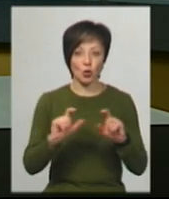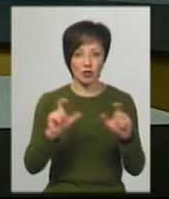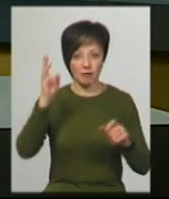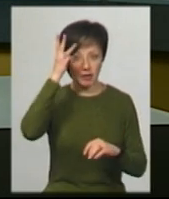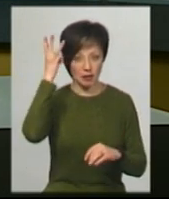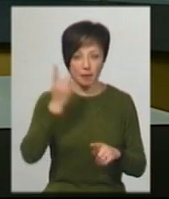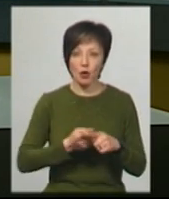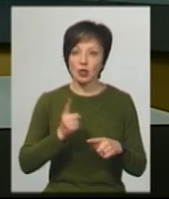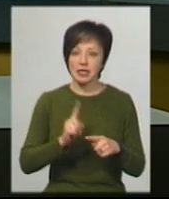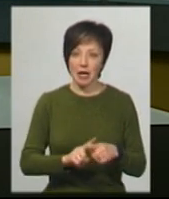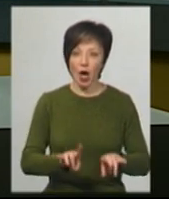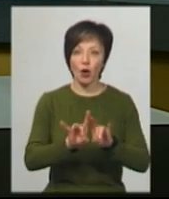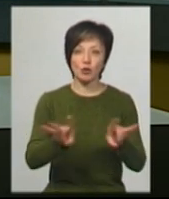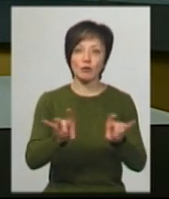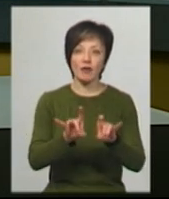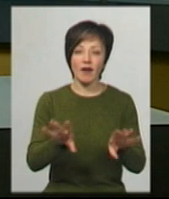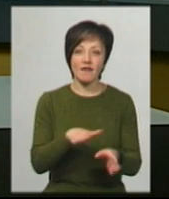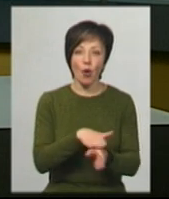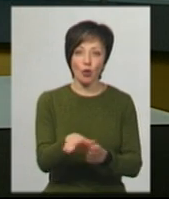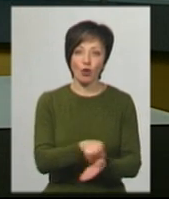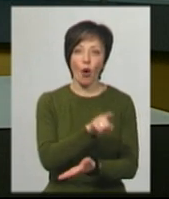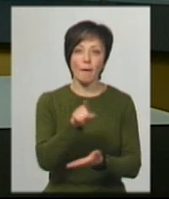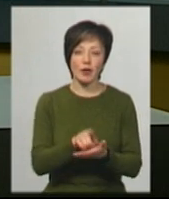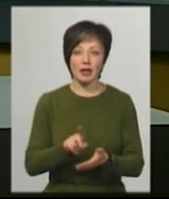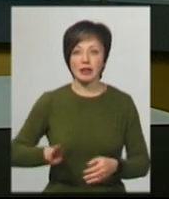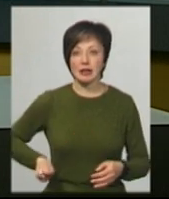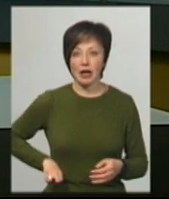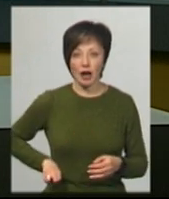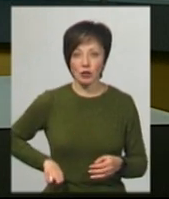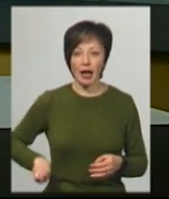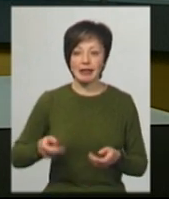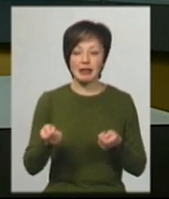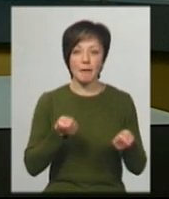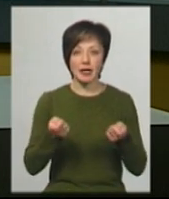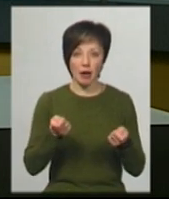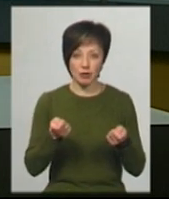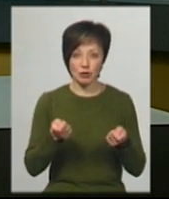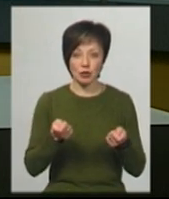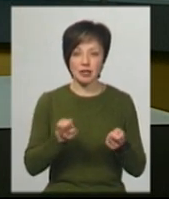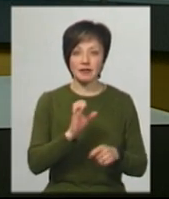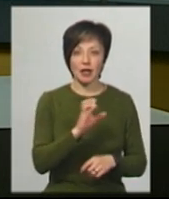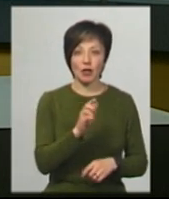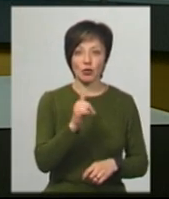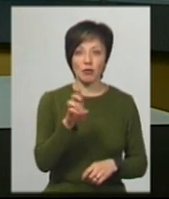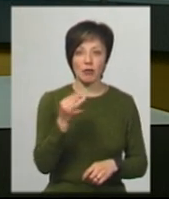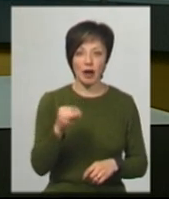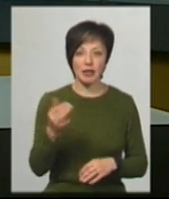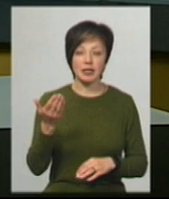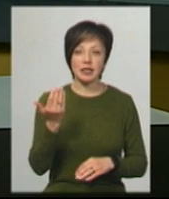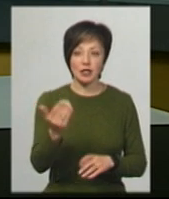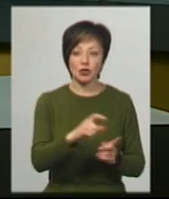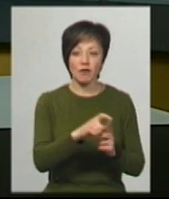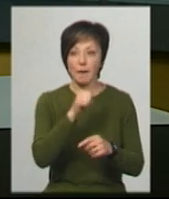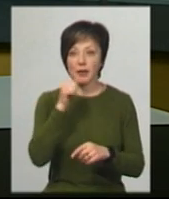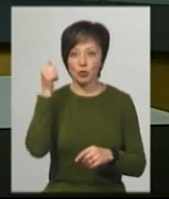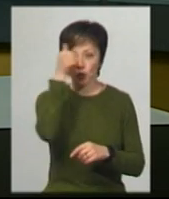центру. Про це Суспільному розповіла виконуюча обов'язки директора Департаменту Світлана Губай. За її словами, минулого року